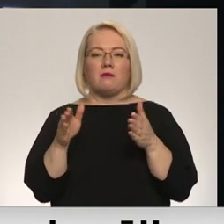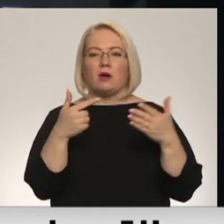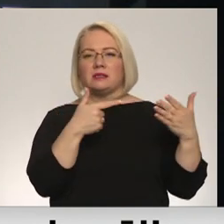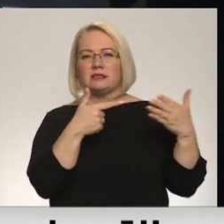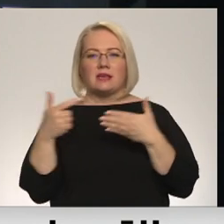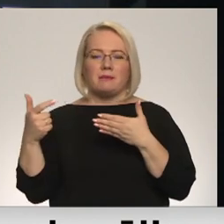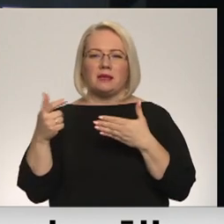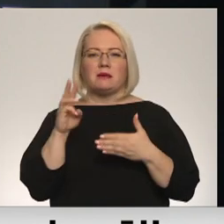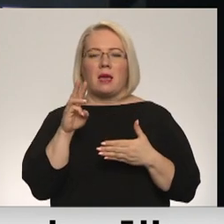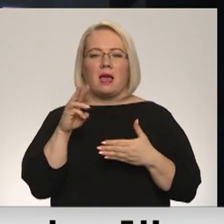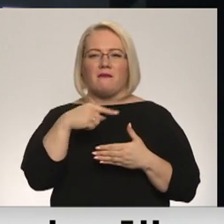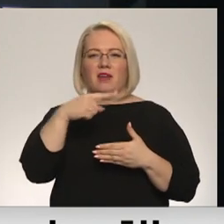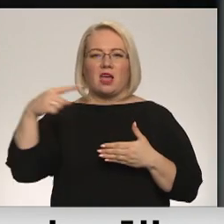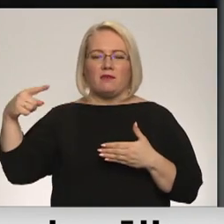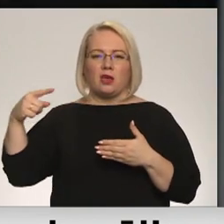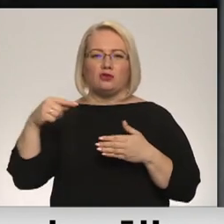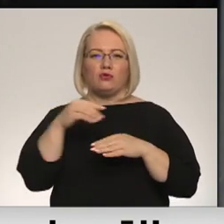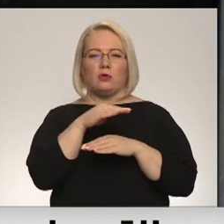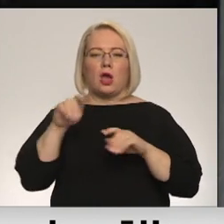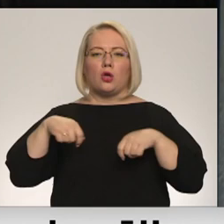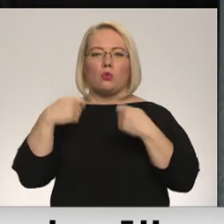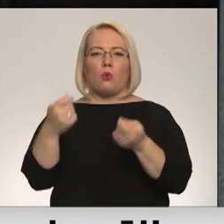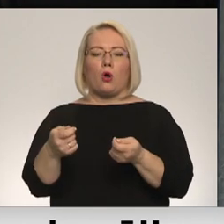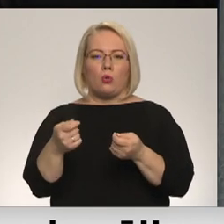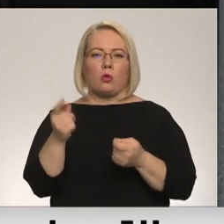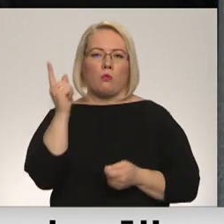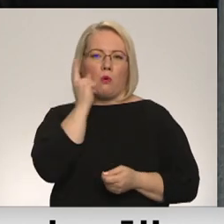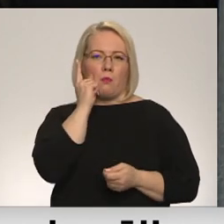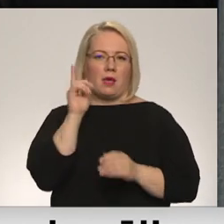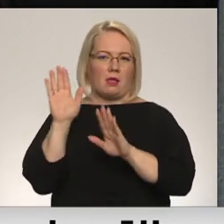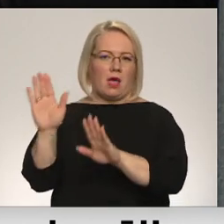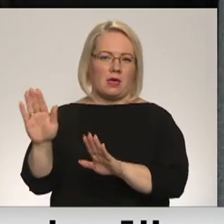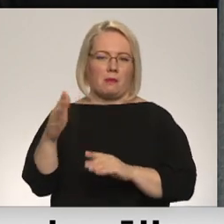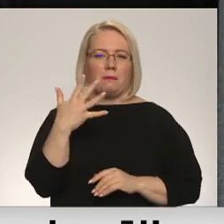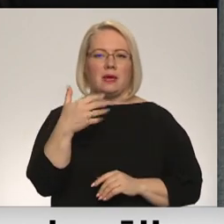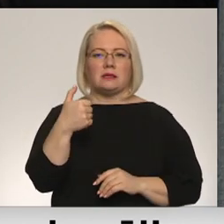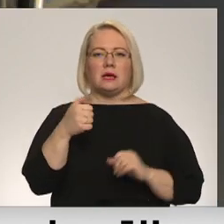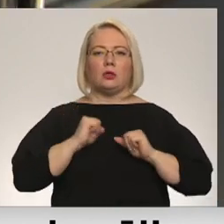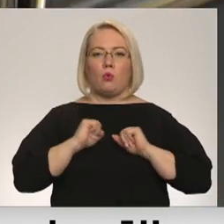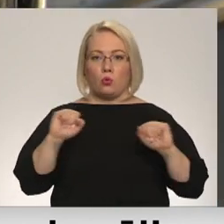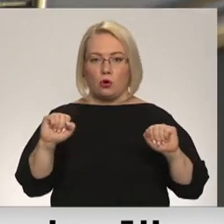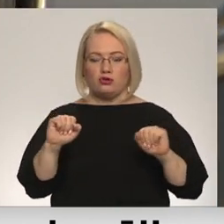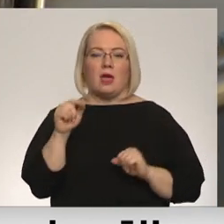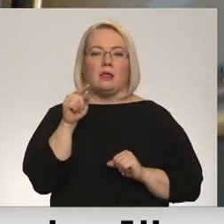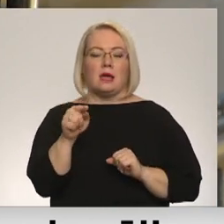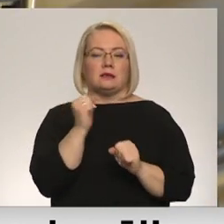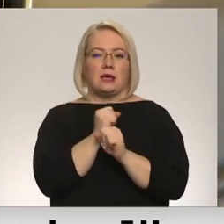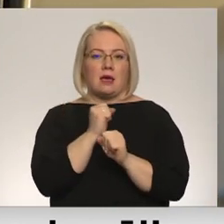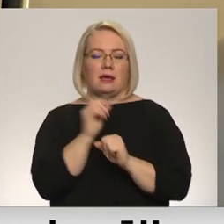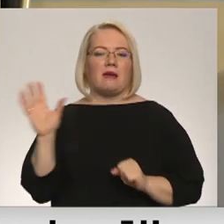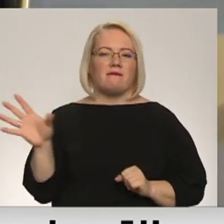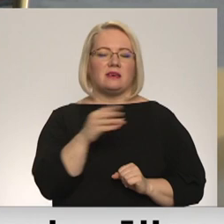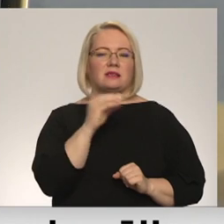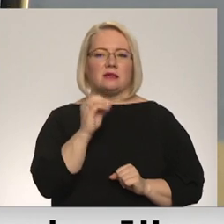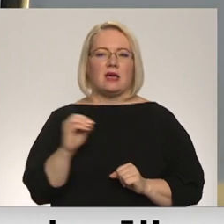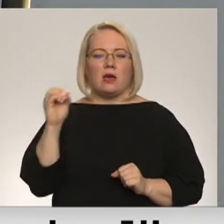MHz frekvenšu joslas, lai nodūtas tās mobīlo operātoru rīcībā 5G nodrošināšanai. Tās jādarb visām Eiropas